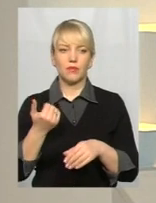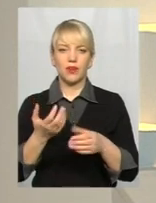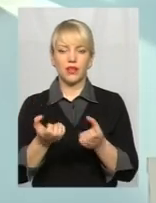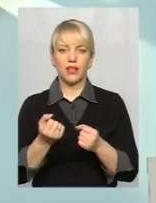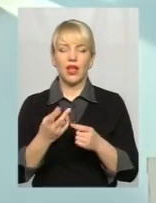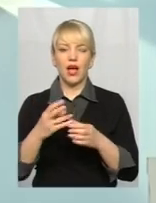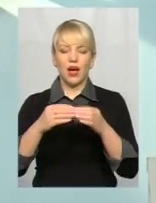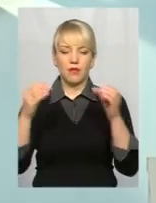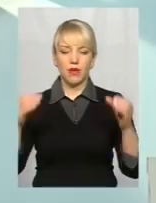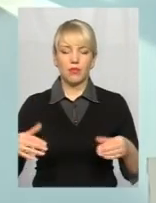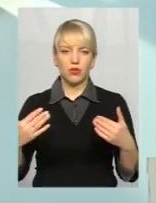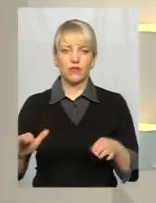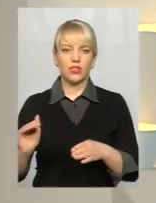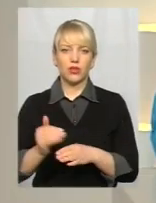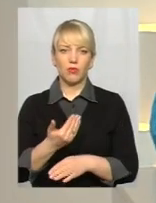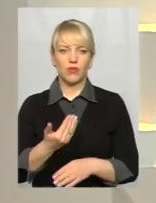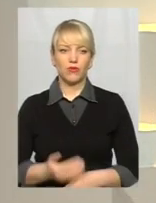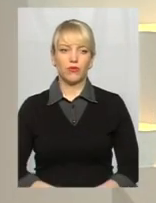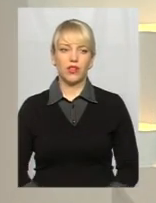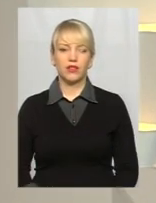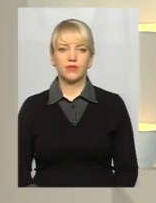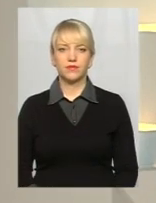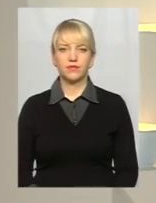демонтували, про це сюжет. Дивимось і продовжимо.